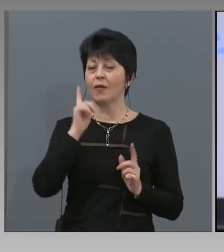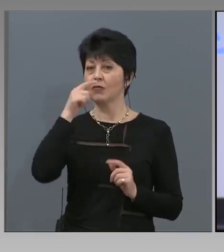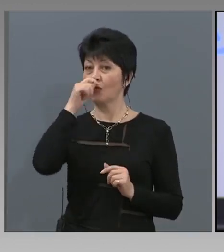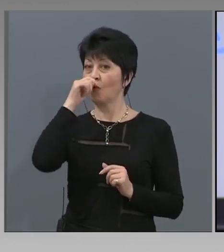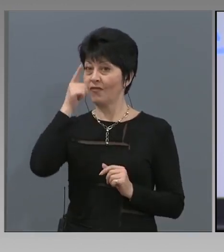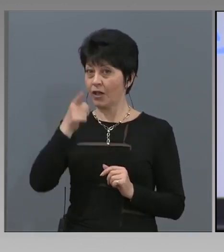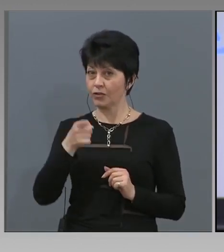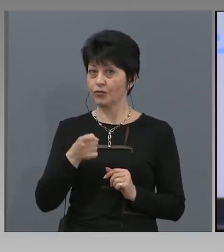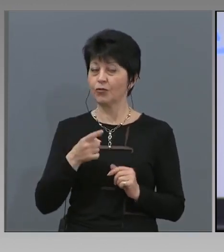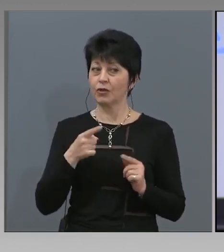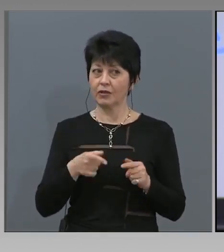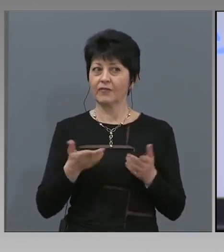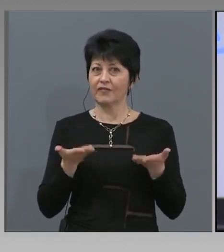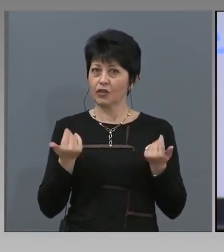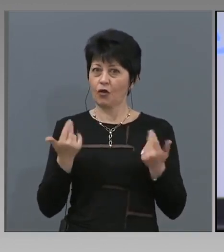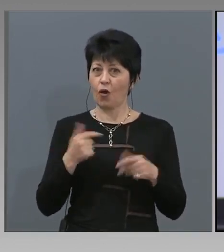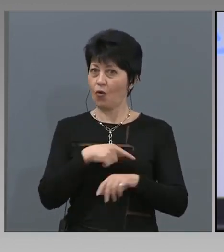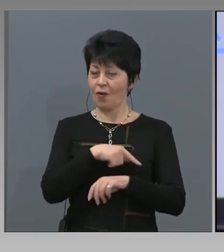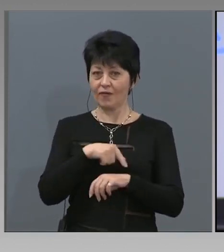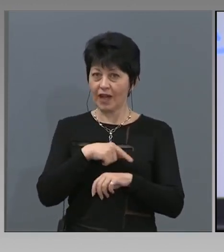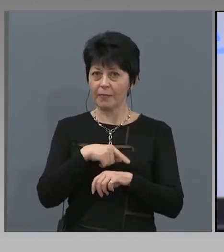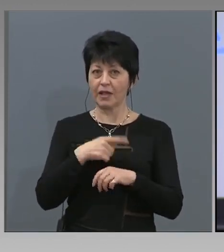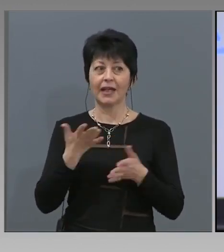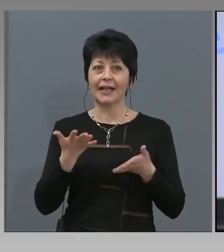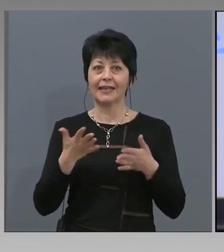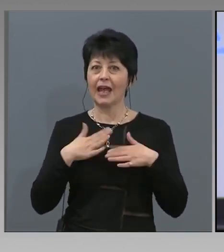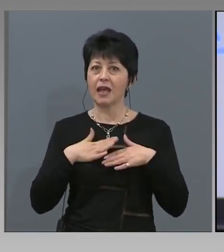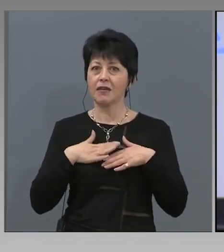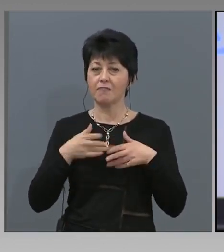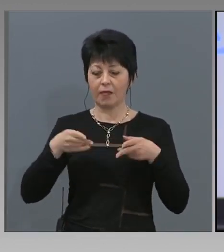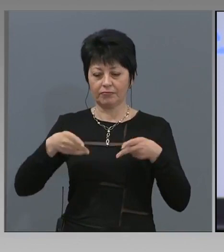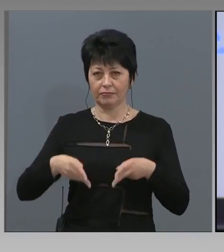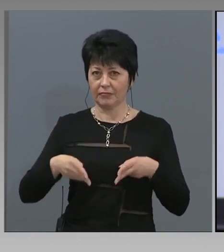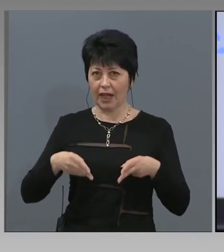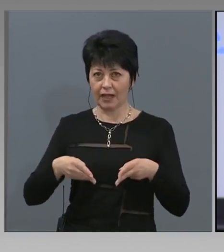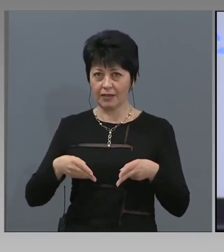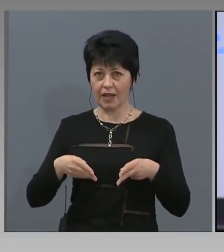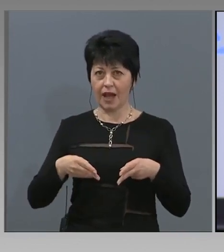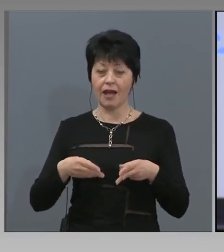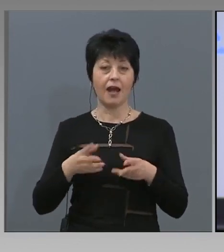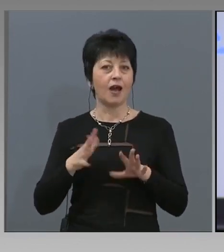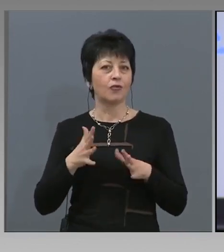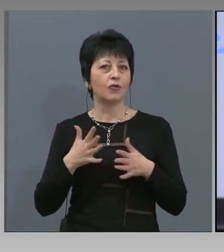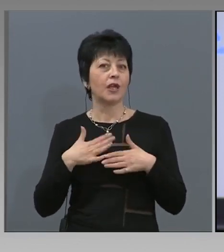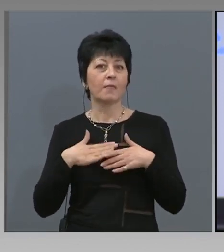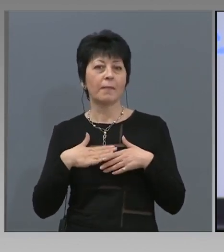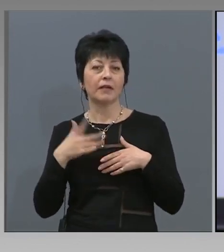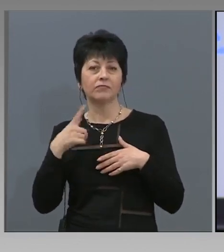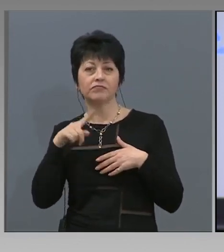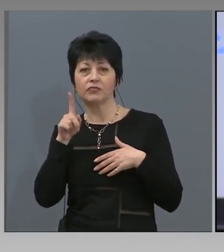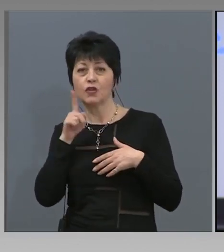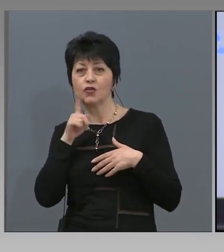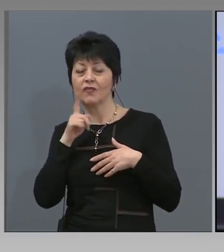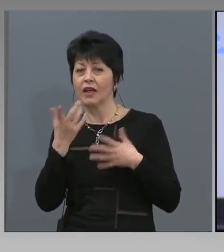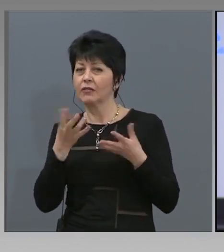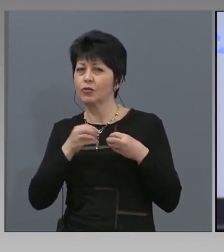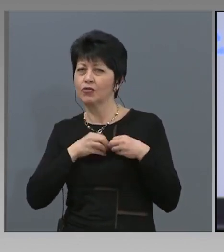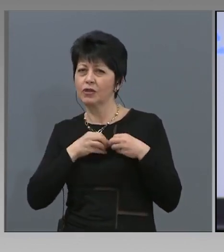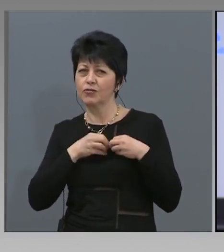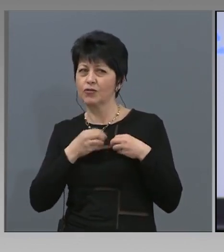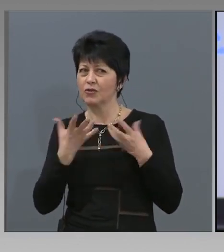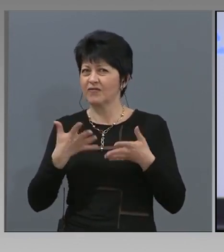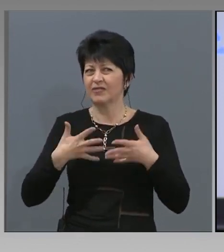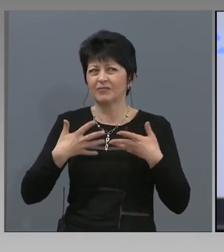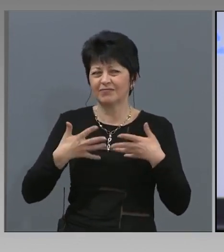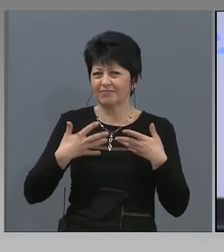елемент, много скоро, от къде е малегла, ако имаме човек, който се чувства зле и е